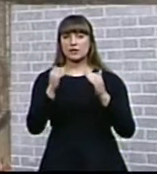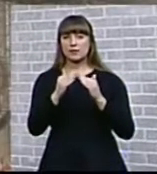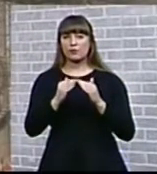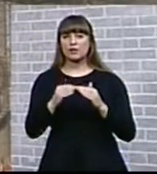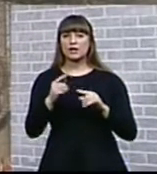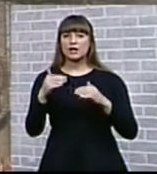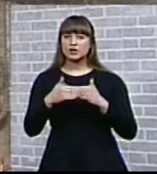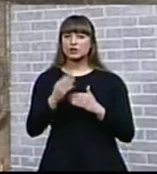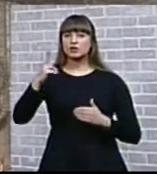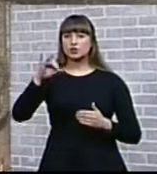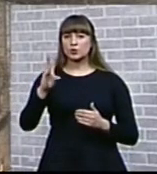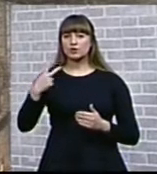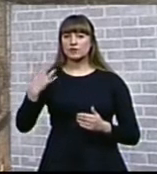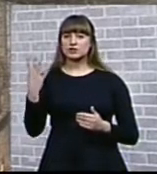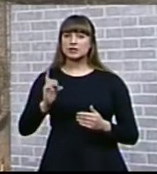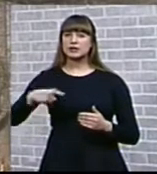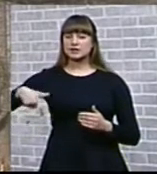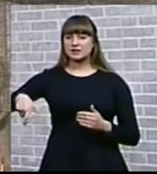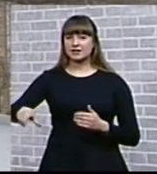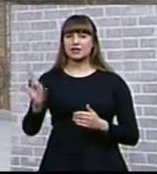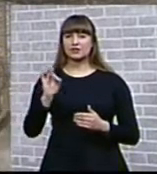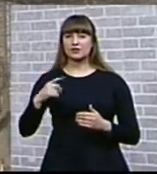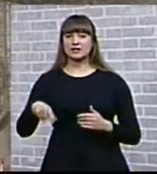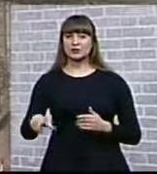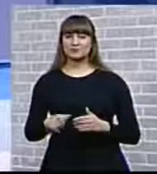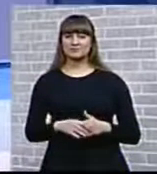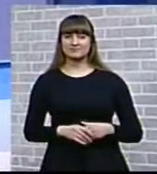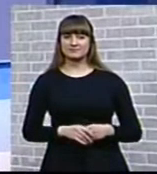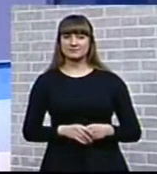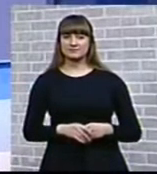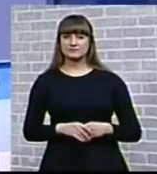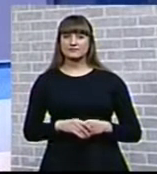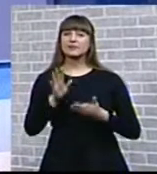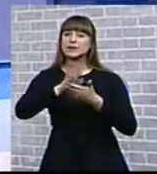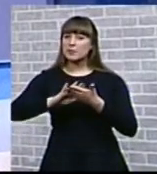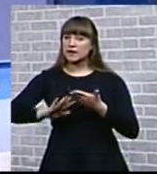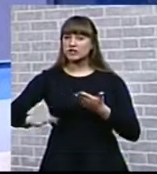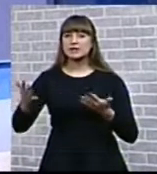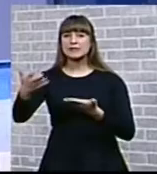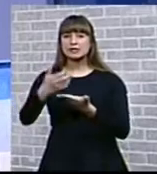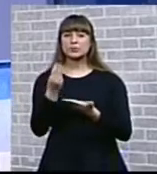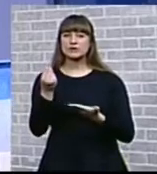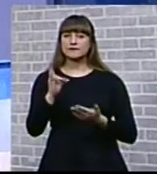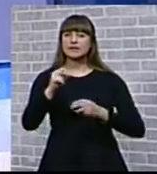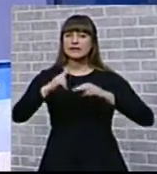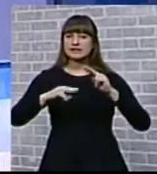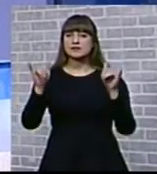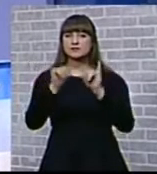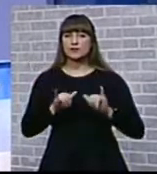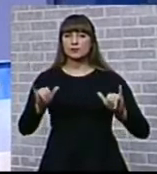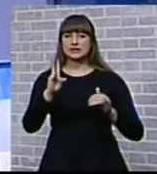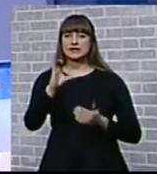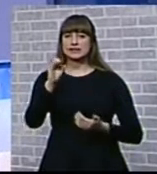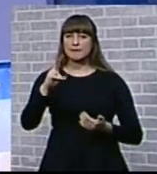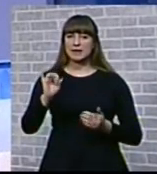Андрей Токарев, Юрий Лешко, Юрий Бабенко, Дон-24, Ростов-на-Дону. Продолжается сбор средств на строительство музея на